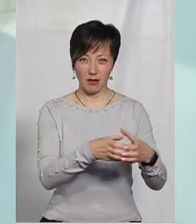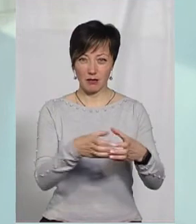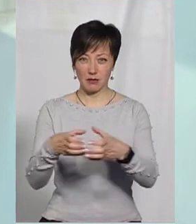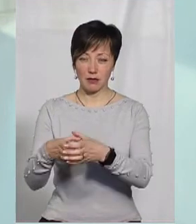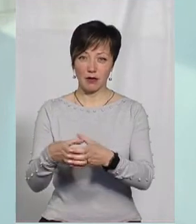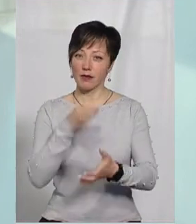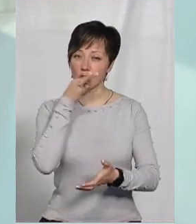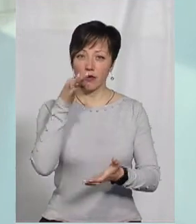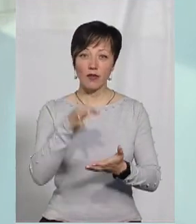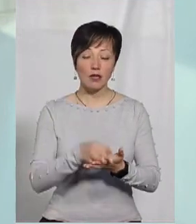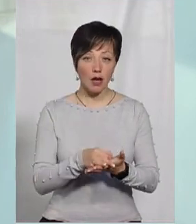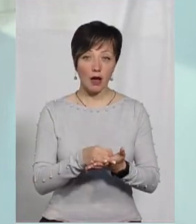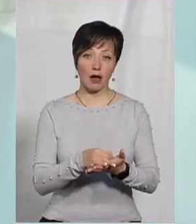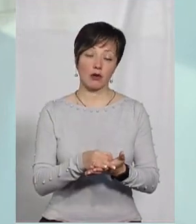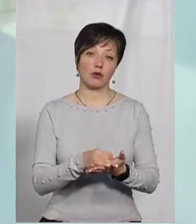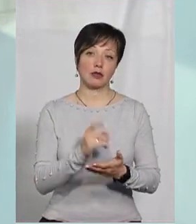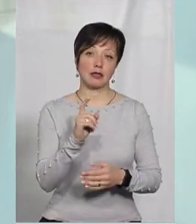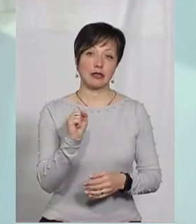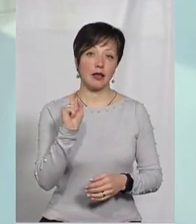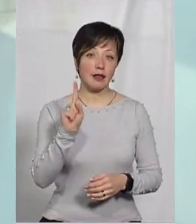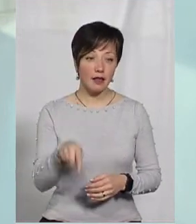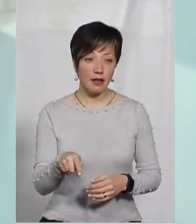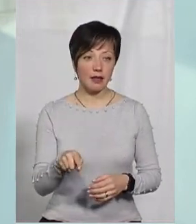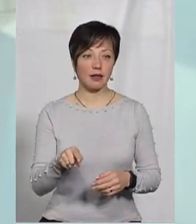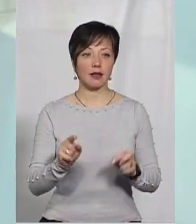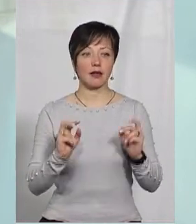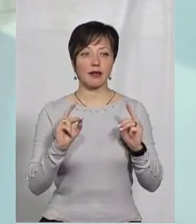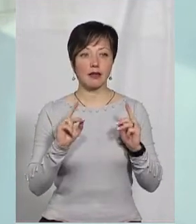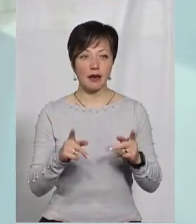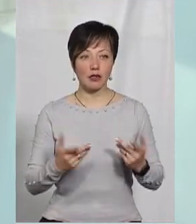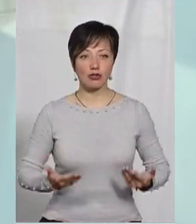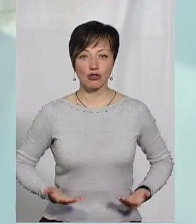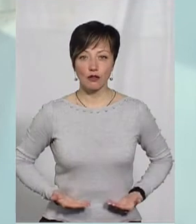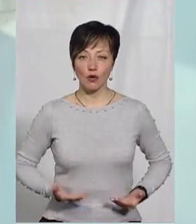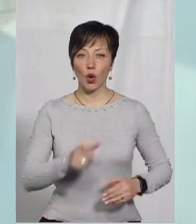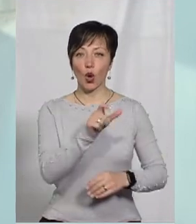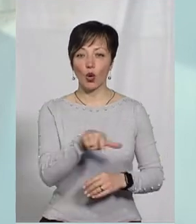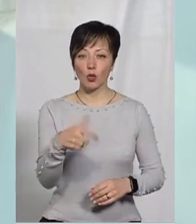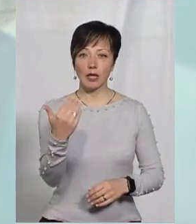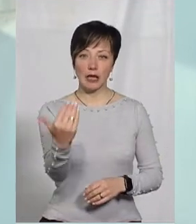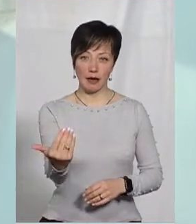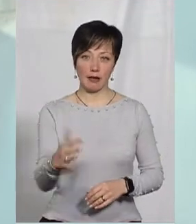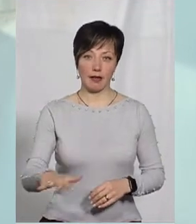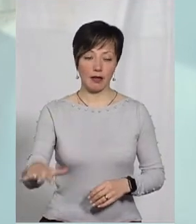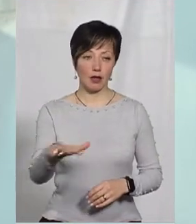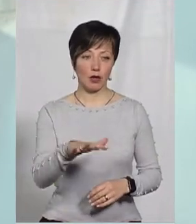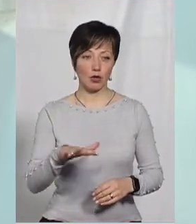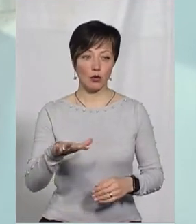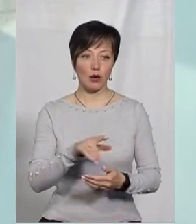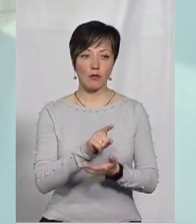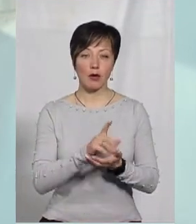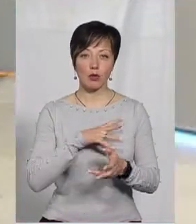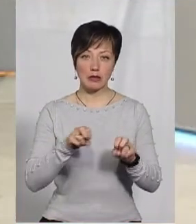самоврядування, несуть відповідальність за те, як живуть люди на їхній території. Тобто, має бути